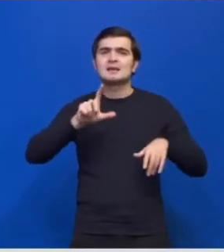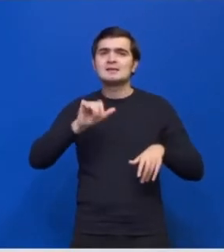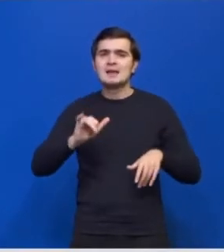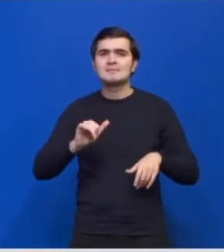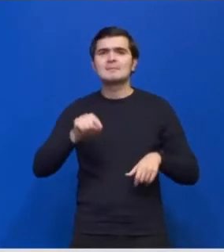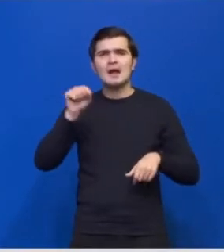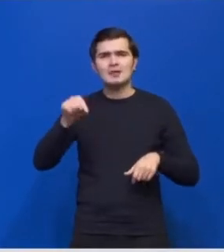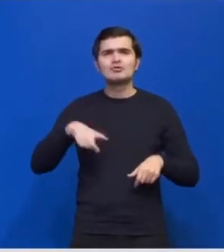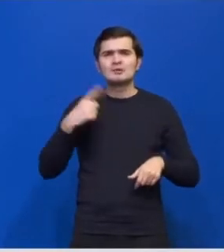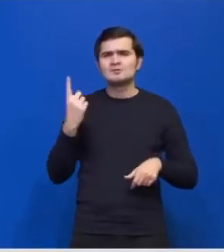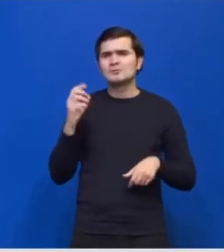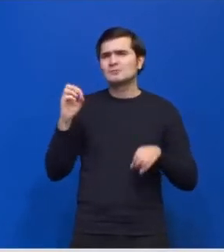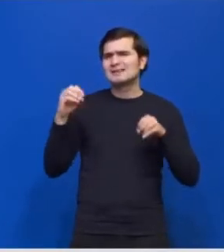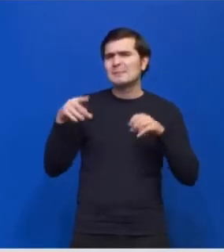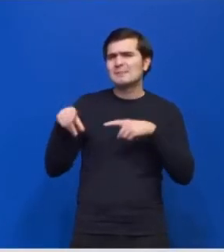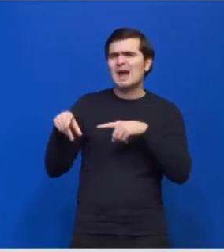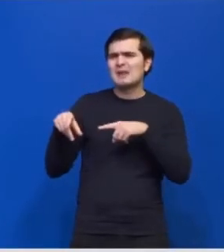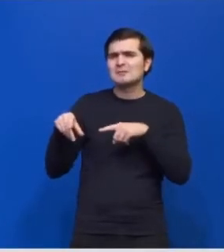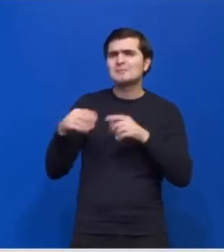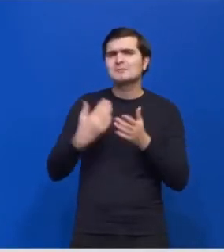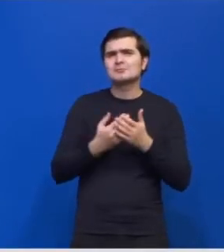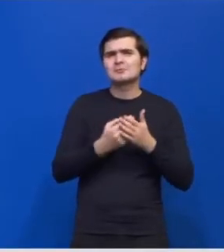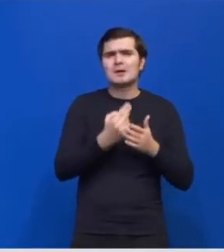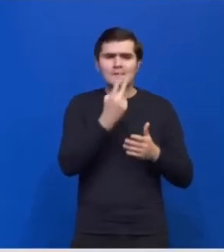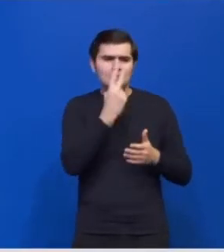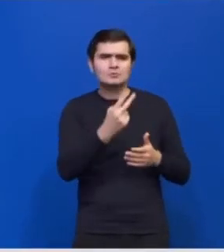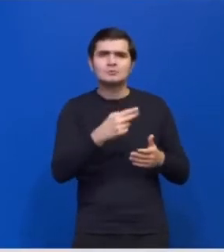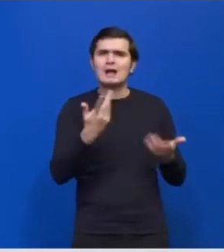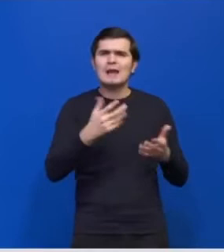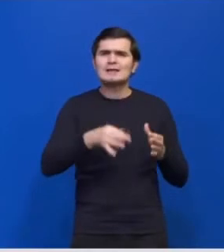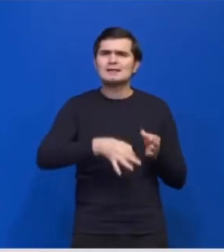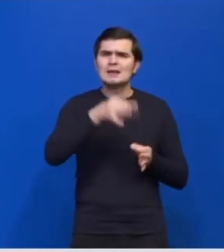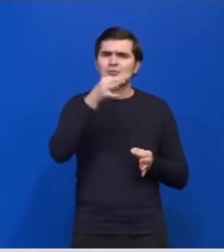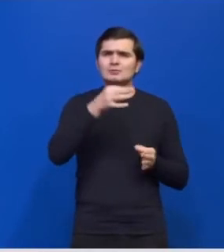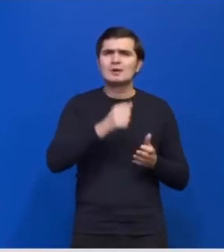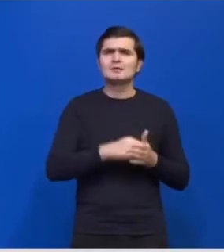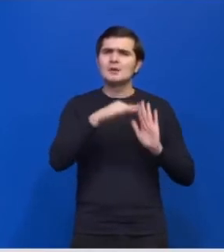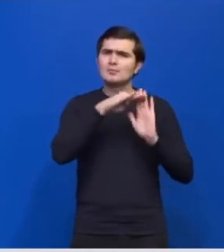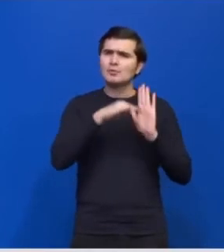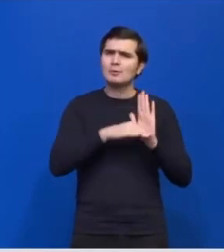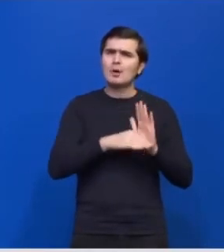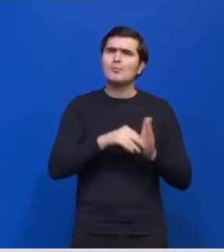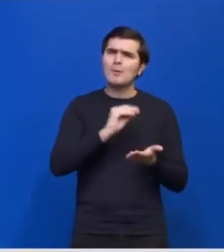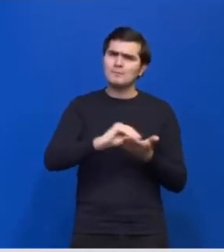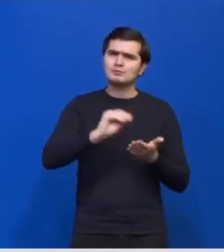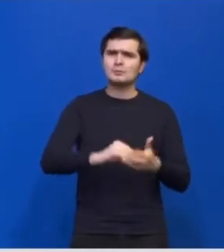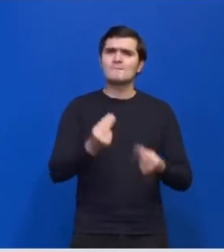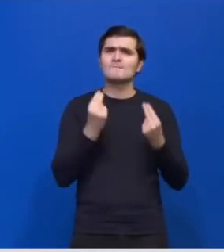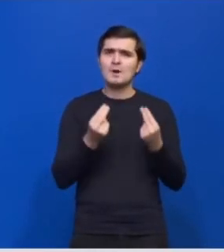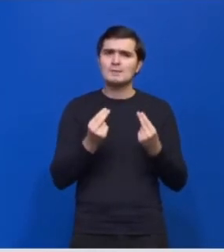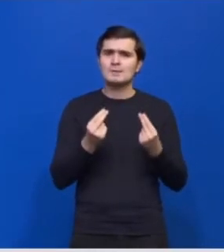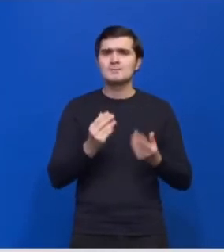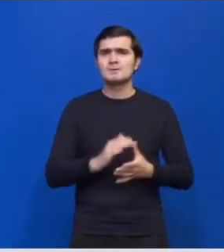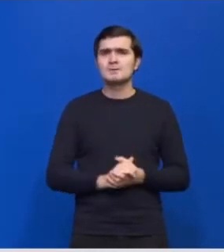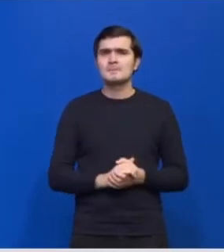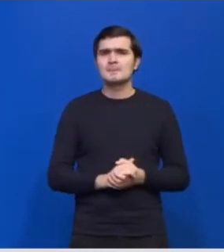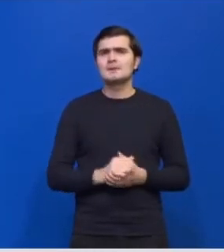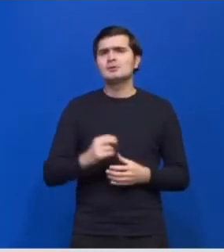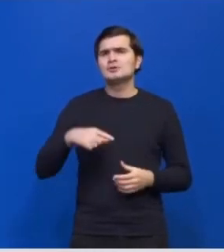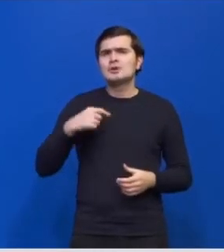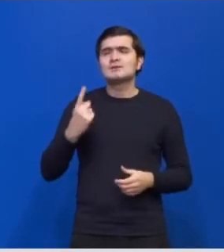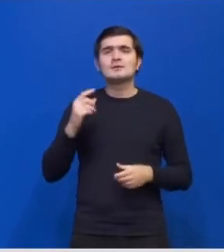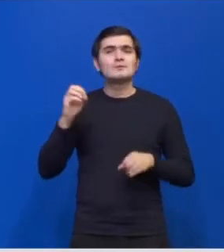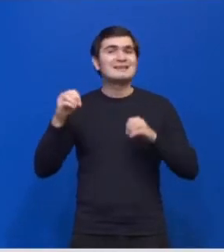Este un semnal, pe de o parte s-a plecat de la rezultate, programele au funcționat foarte bine și e un semnal